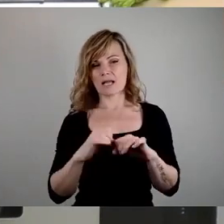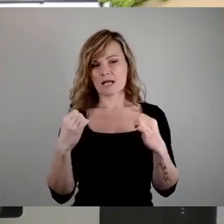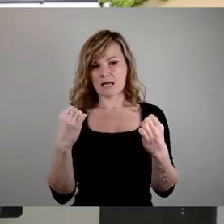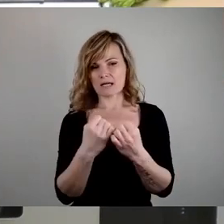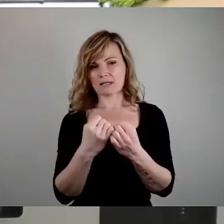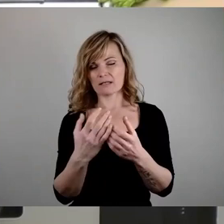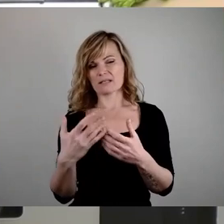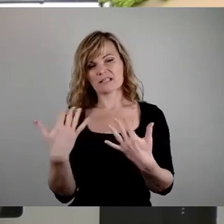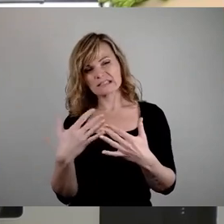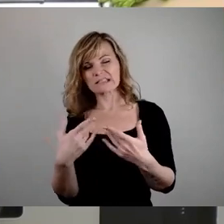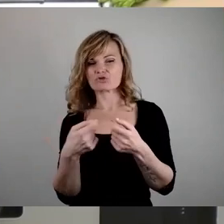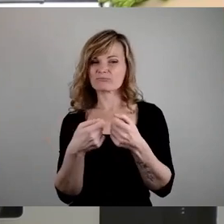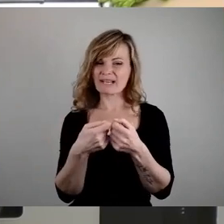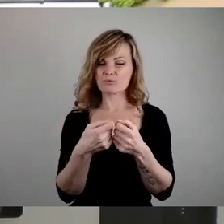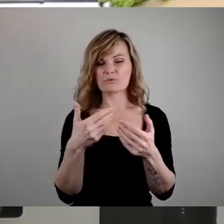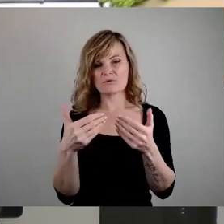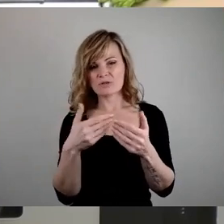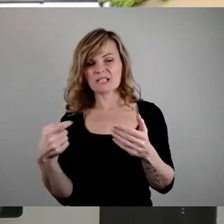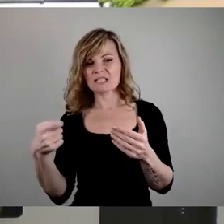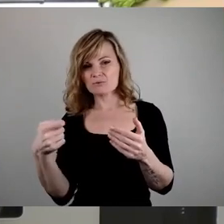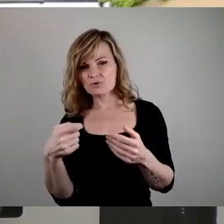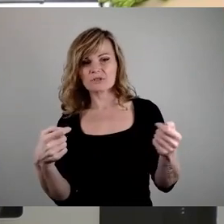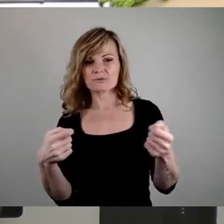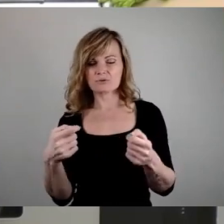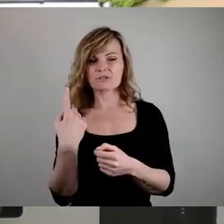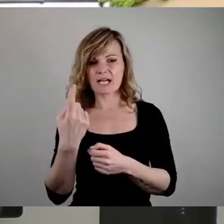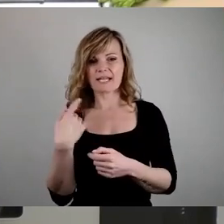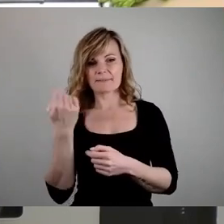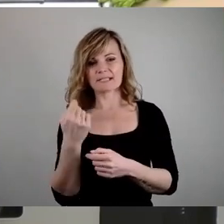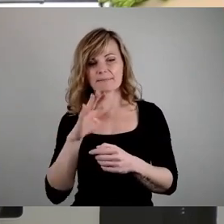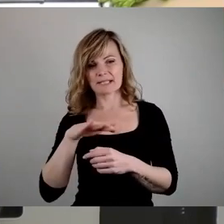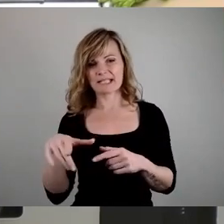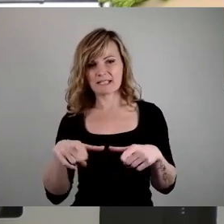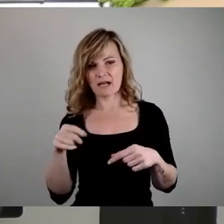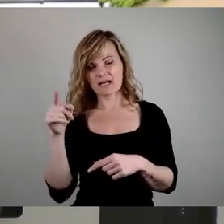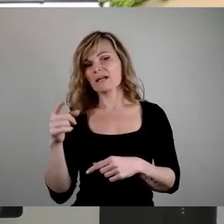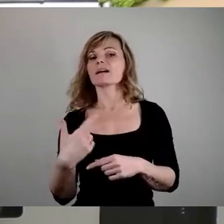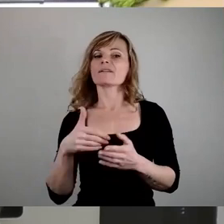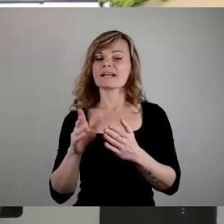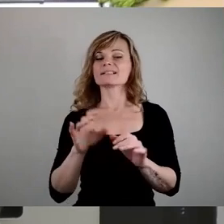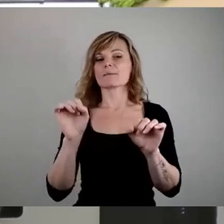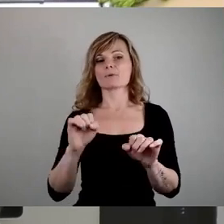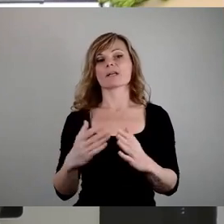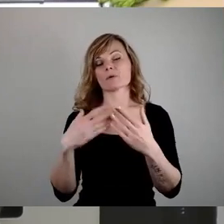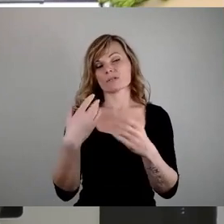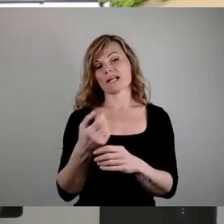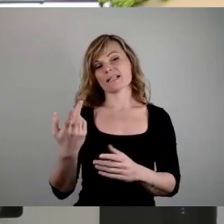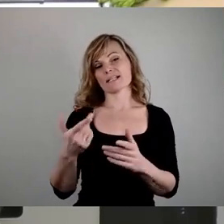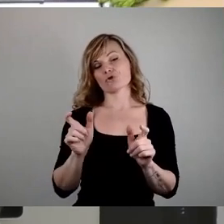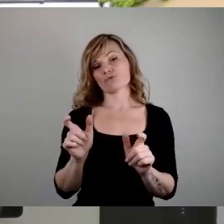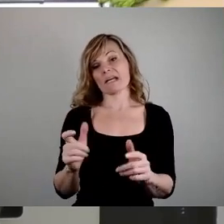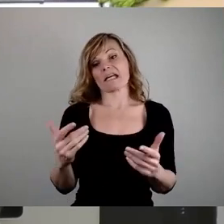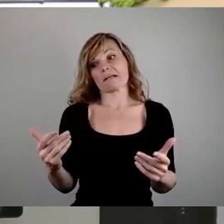wird, bei weiteren Zuschüssen an den Eigenbetrieb Kita in die Nähe einer weiteren möglichen Haushaltssperre. Interessant